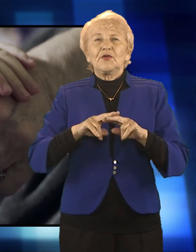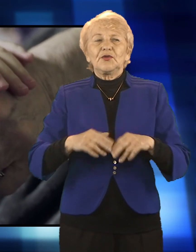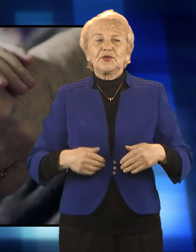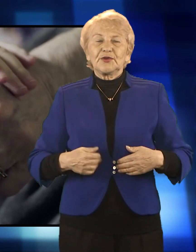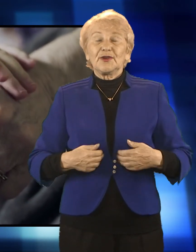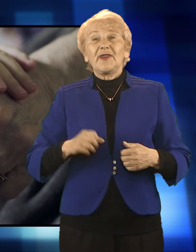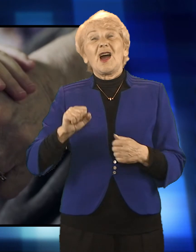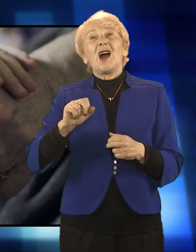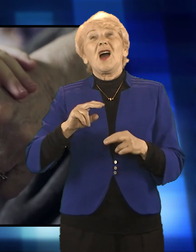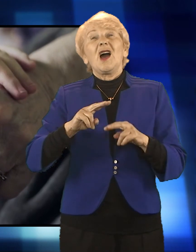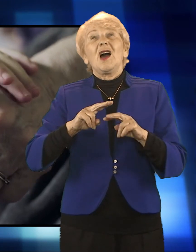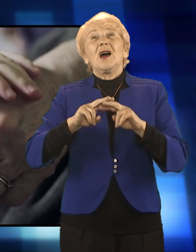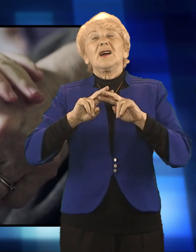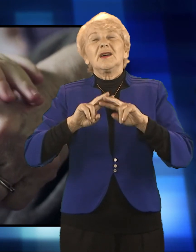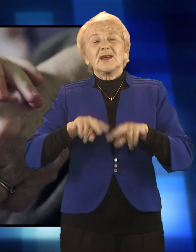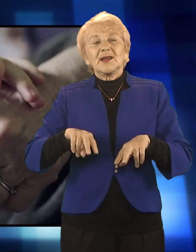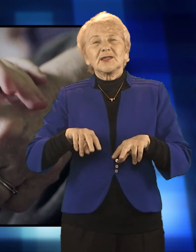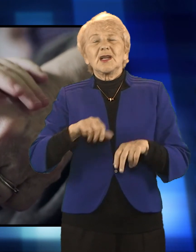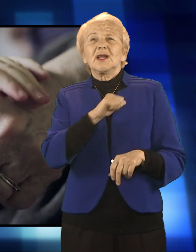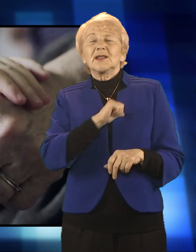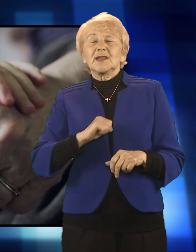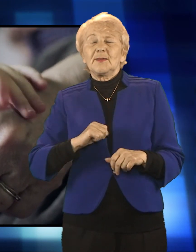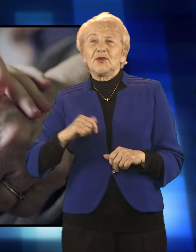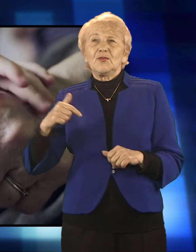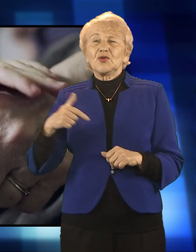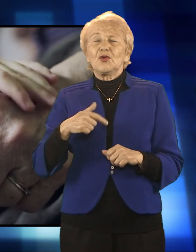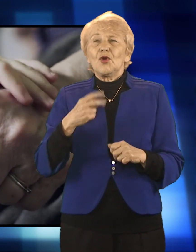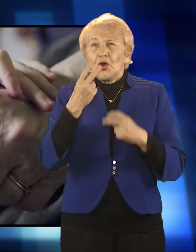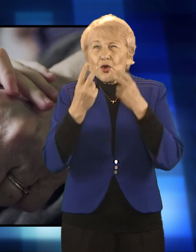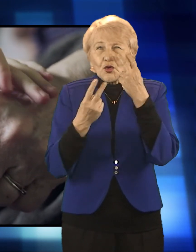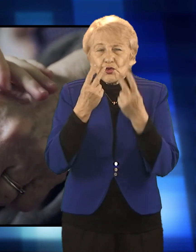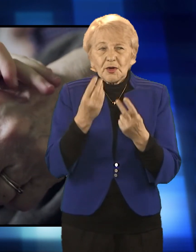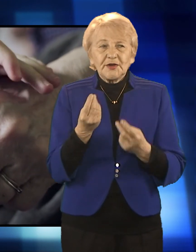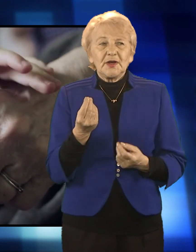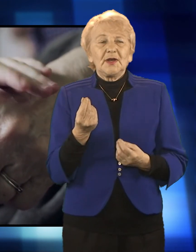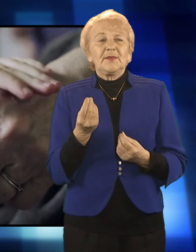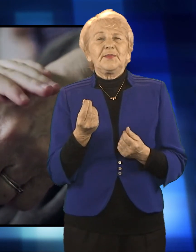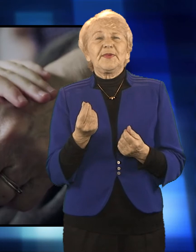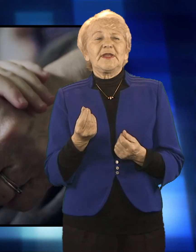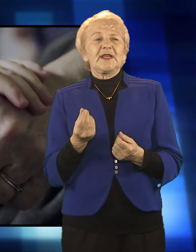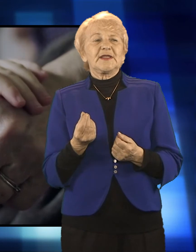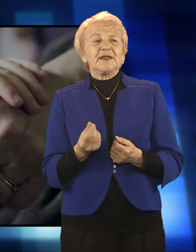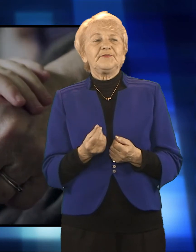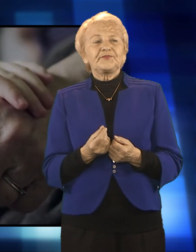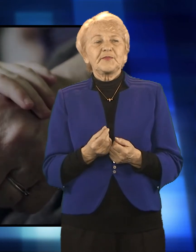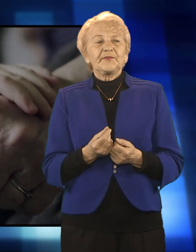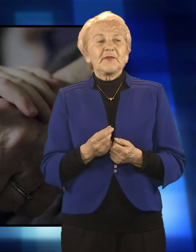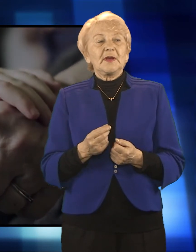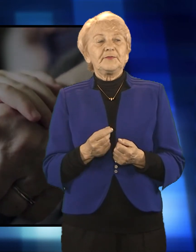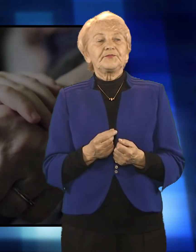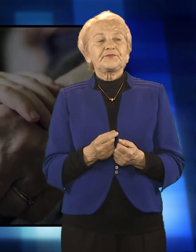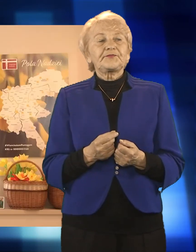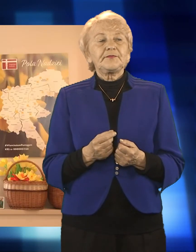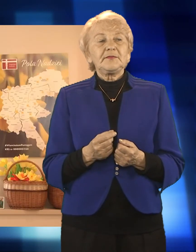zawieszona, oraz z 1% podatku, który wciąż jeszcze można oddać, składając deklarację do końca maja i który w obecnej sytuacji jest